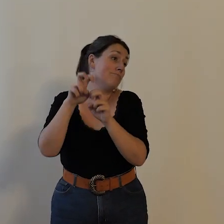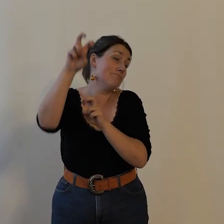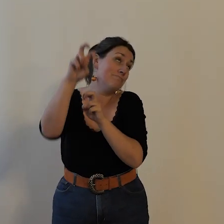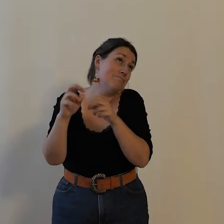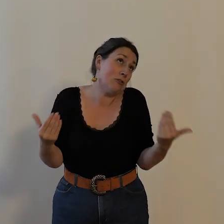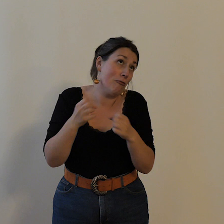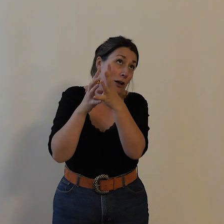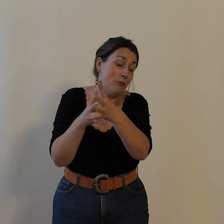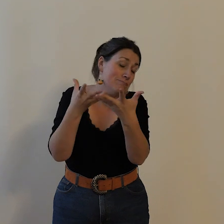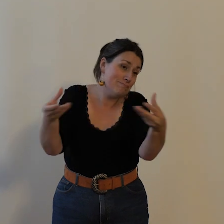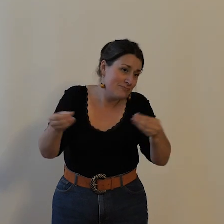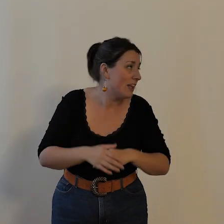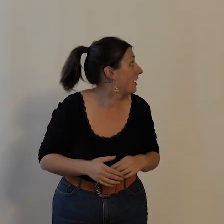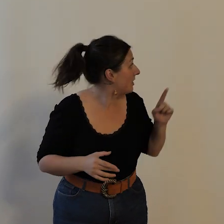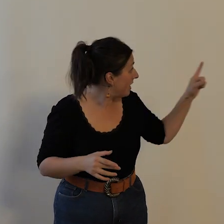corporative